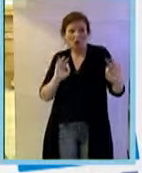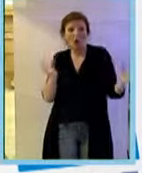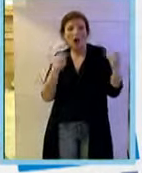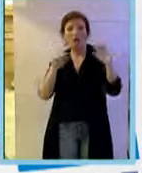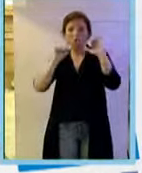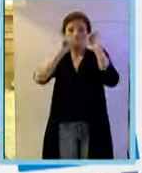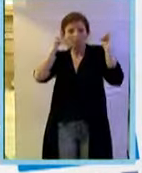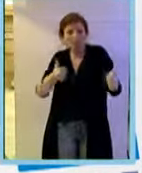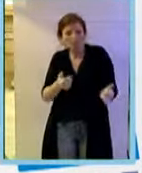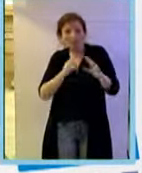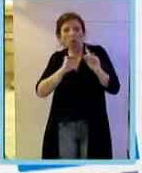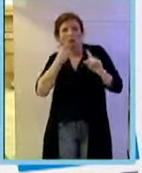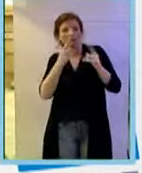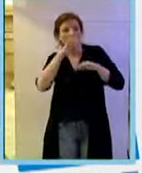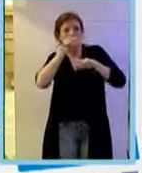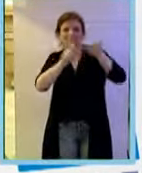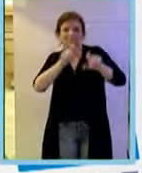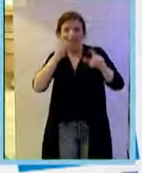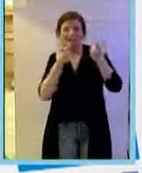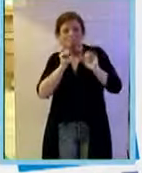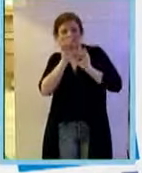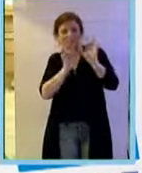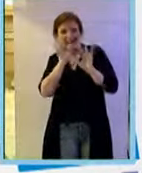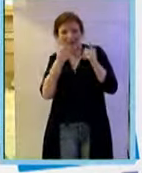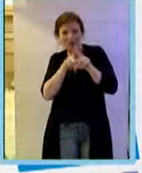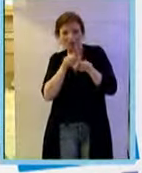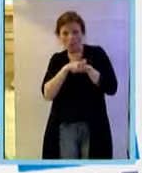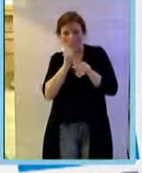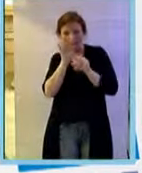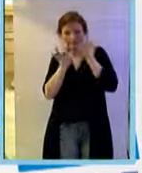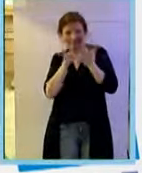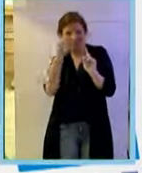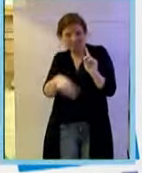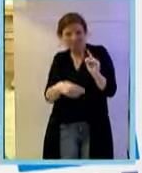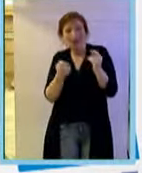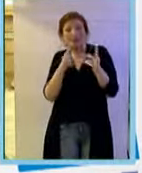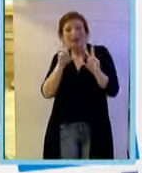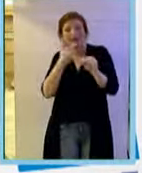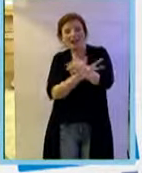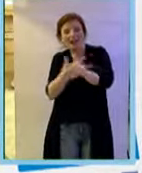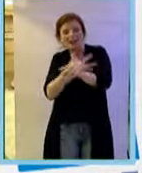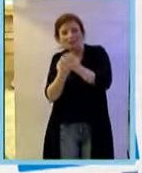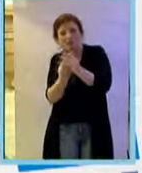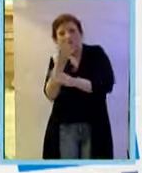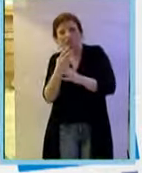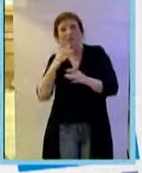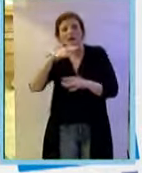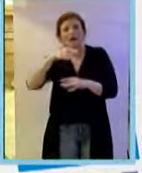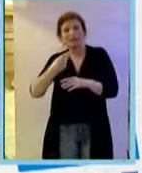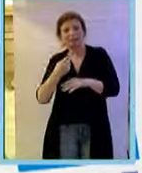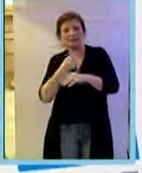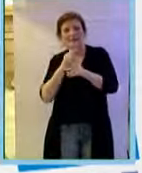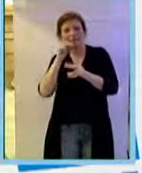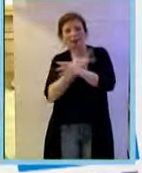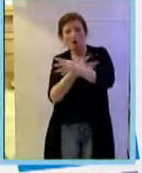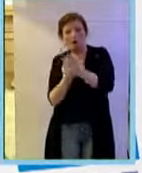di tutti i pazienti trattati con questa terapia l'amd neovascolare non è